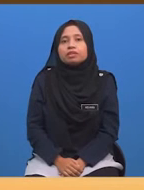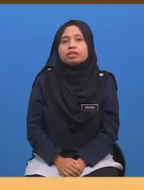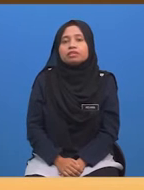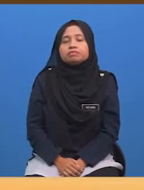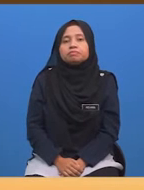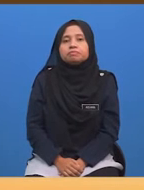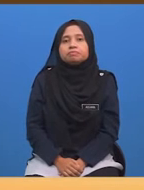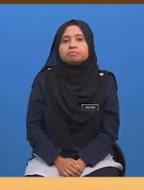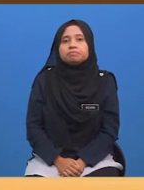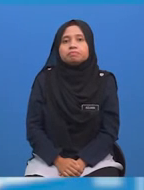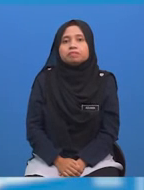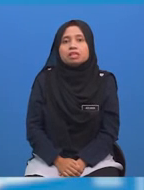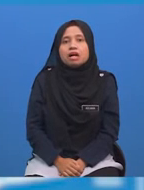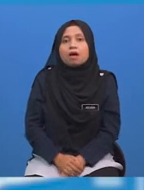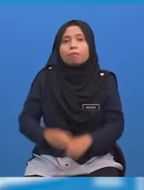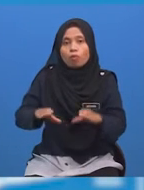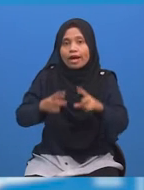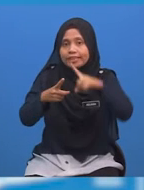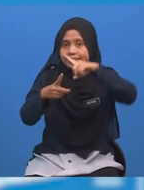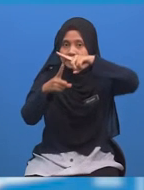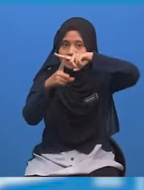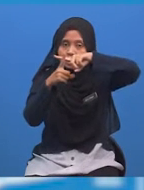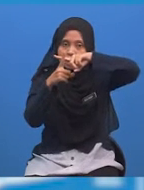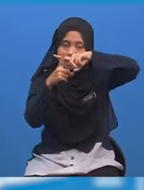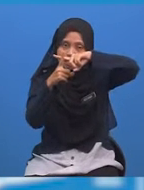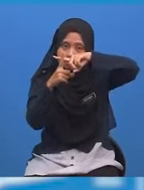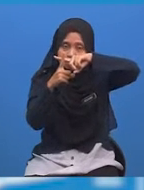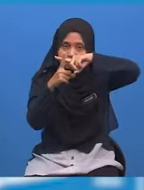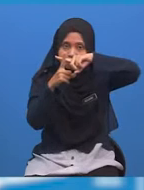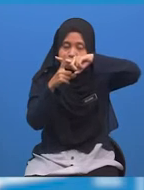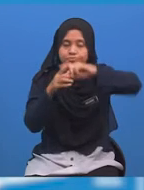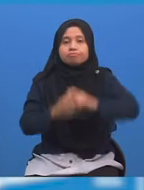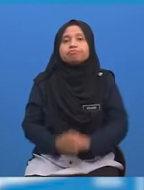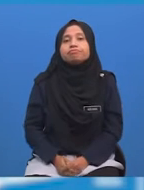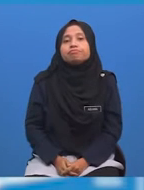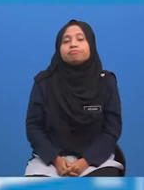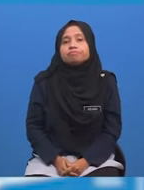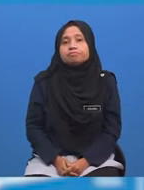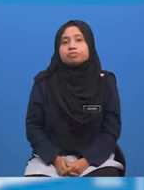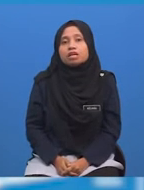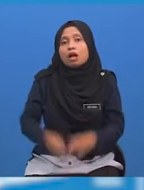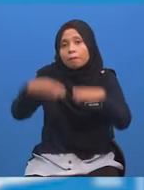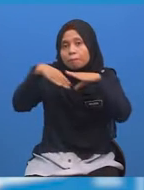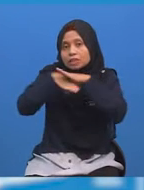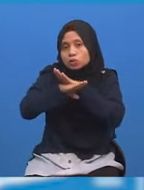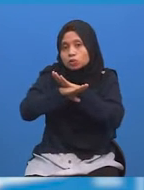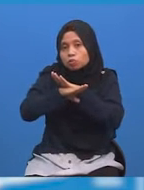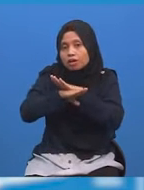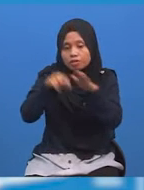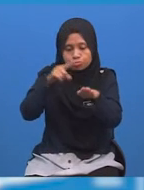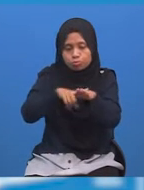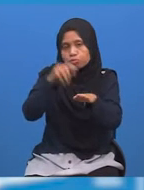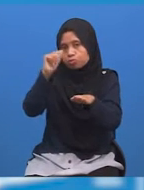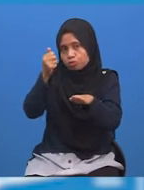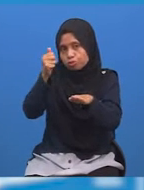Ingat ya murid-murid Bina ruangan T untuk mengira masa dalam bentuk lazim Masukkan pukul